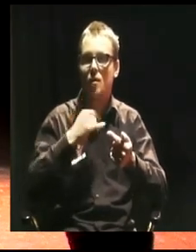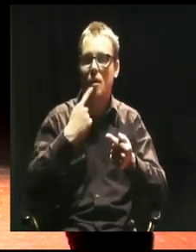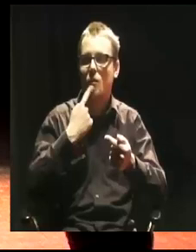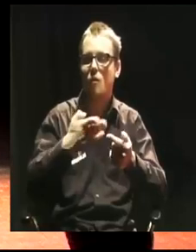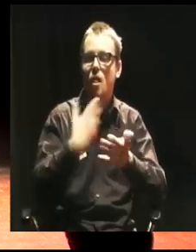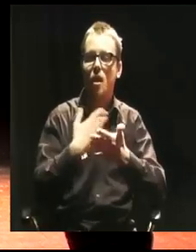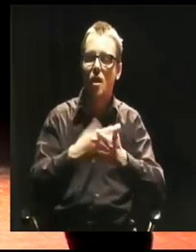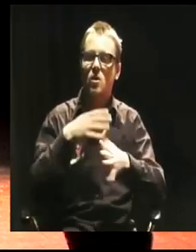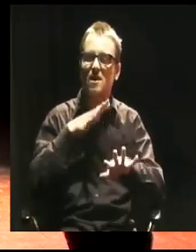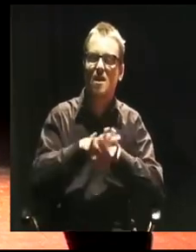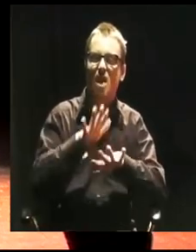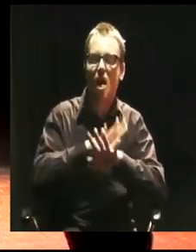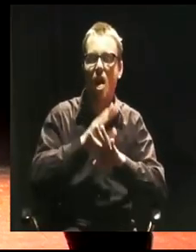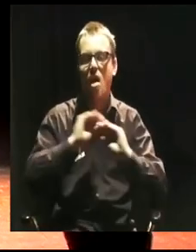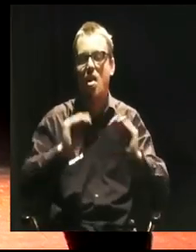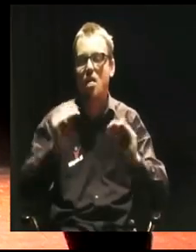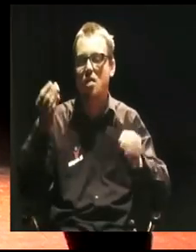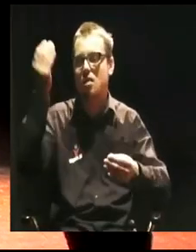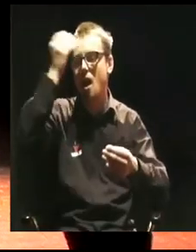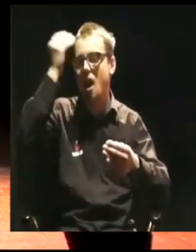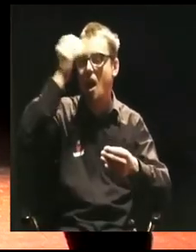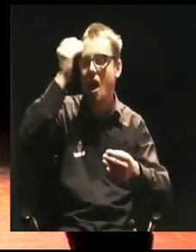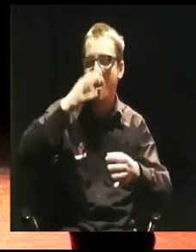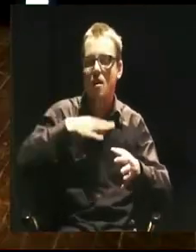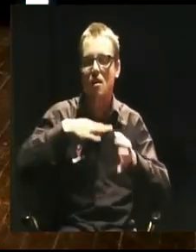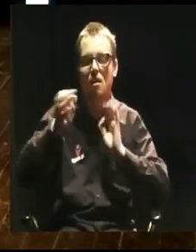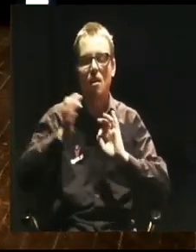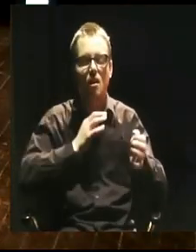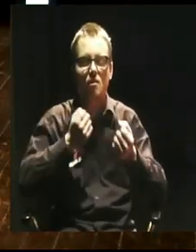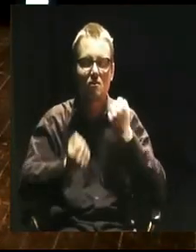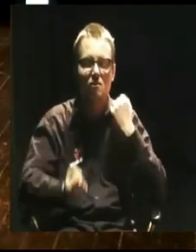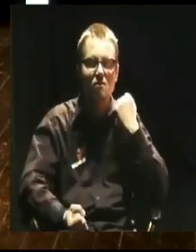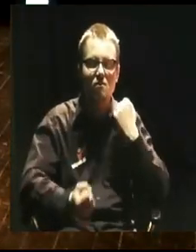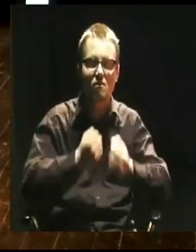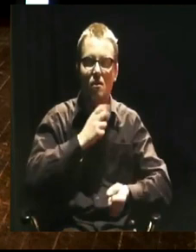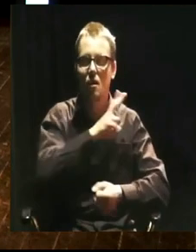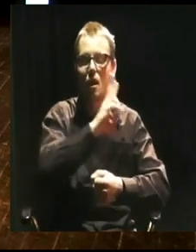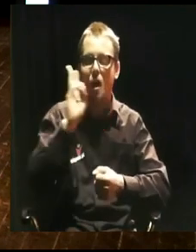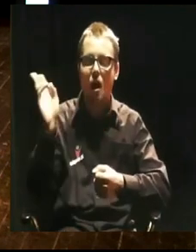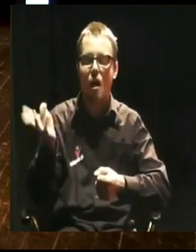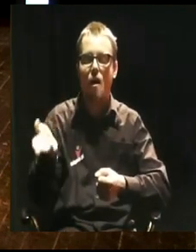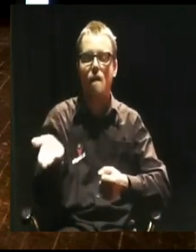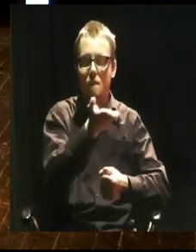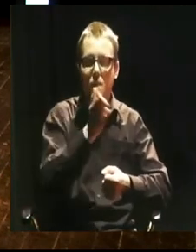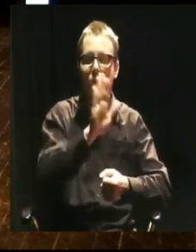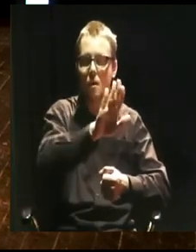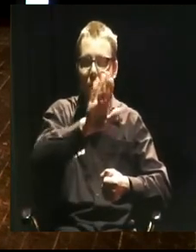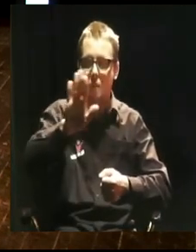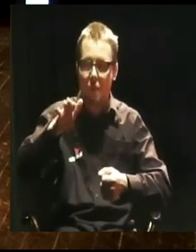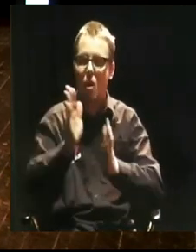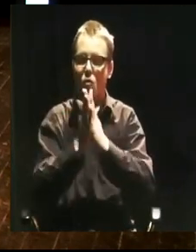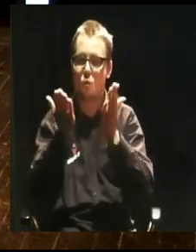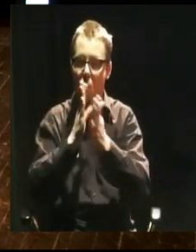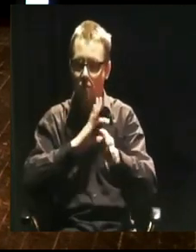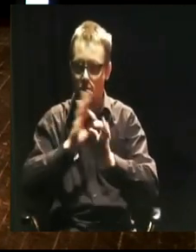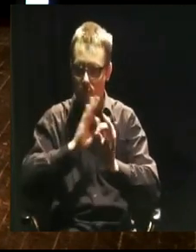nauka historii jest taka toporna, ciężka, żeby opowiadać wam o tych podręcznikach. Każdy z was miał podręcznik od historii. Nie wiem, czy wiecie, jak to wygląda teraz.